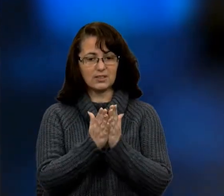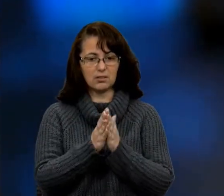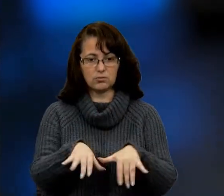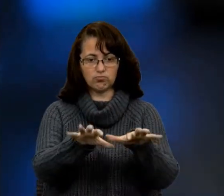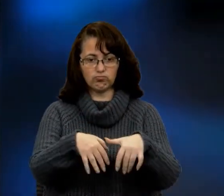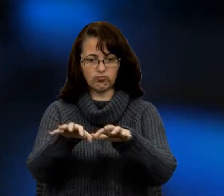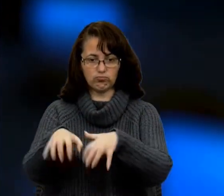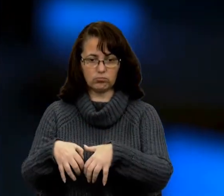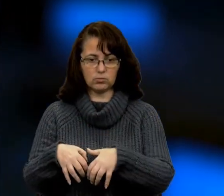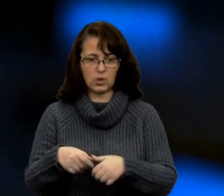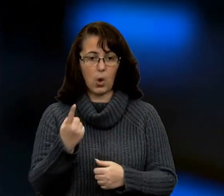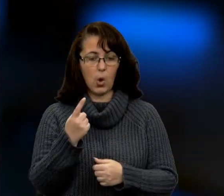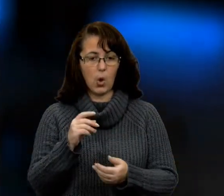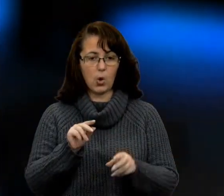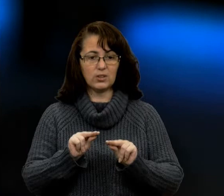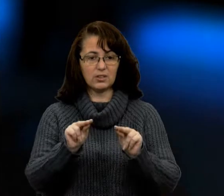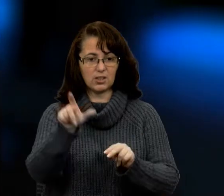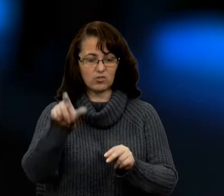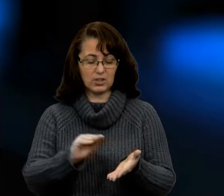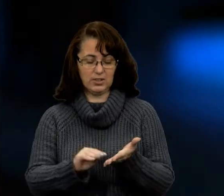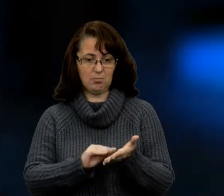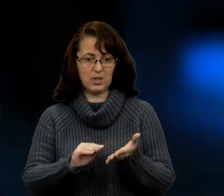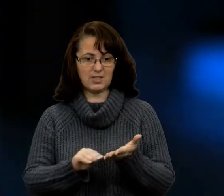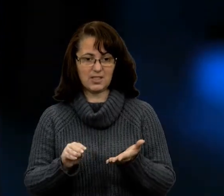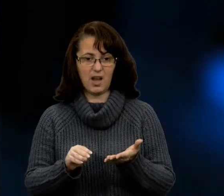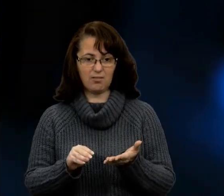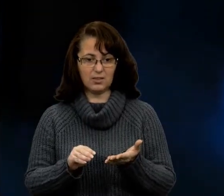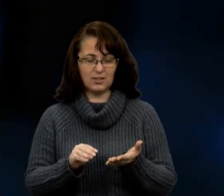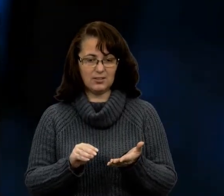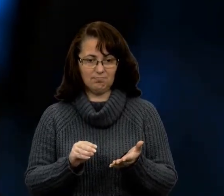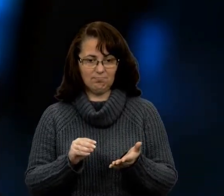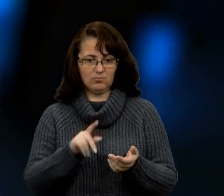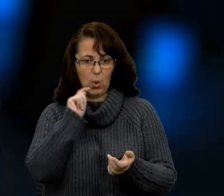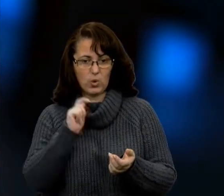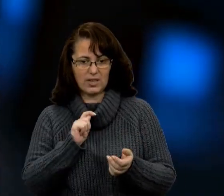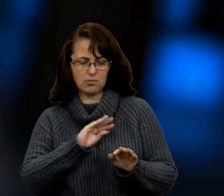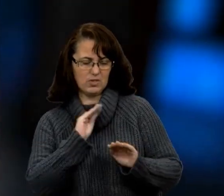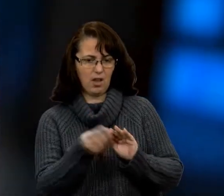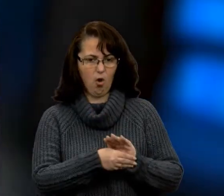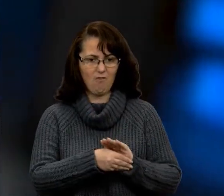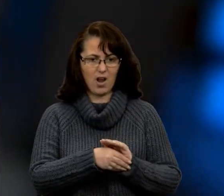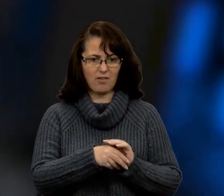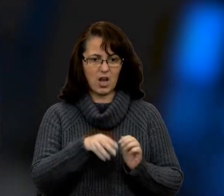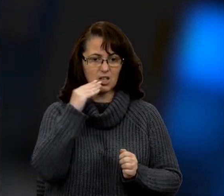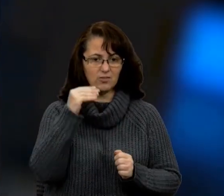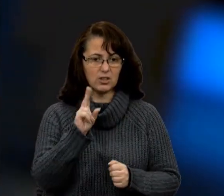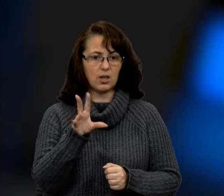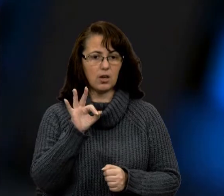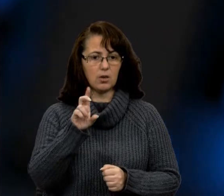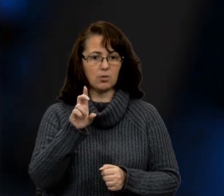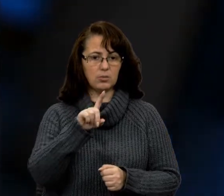здали. Там один вчитель писав, ризикуючи життям, заховав у себе Кобзар-Шевченка, а за Кобзар-Шевченком могли родити